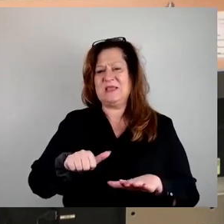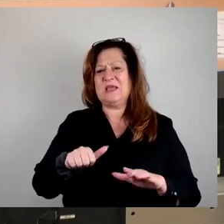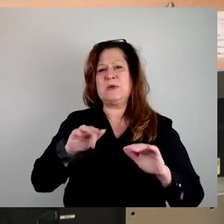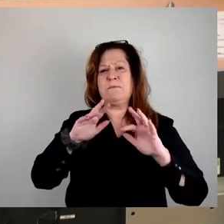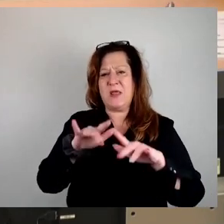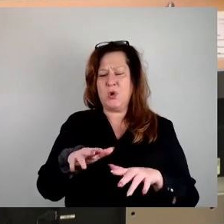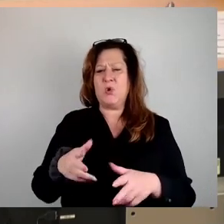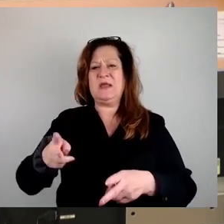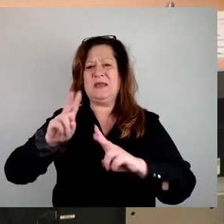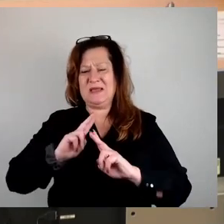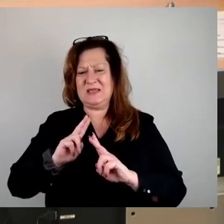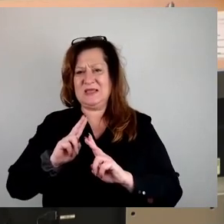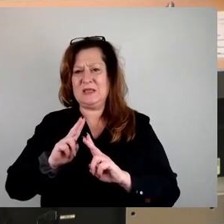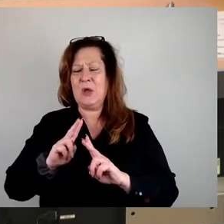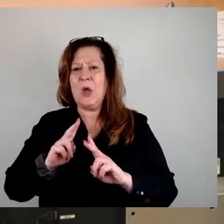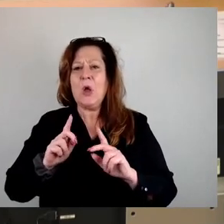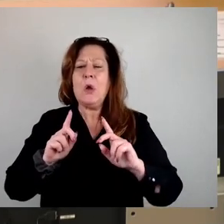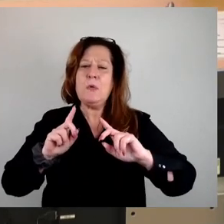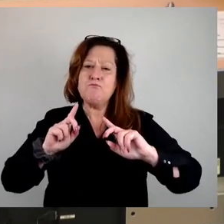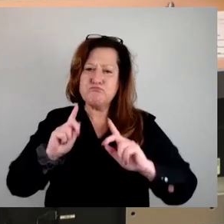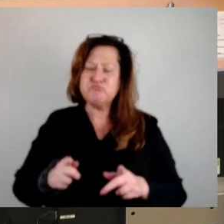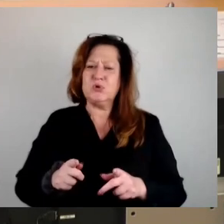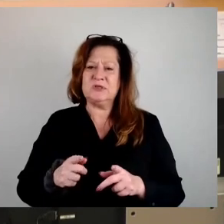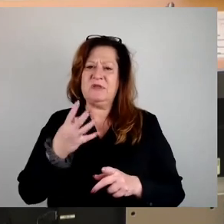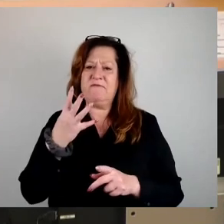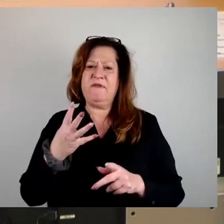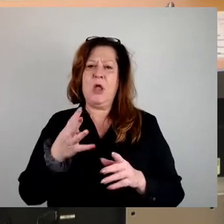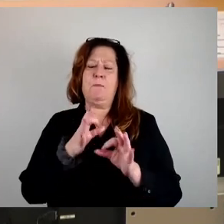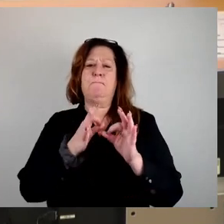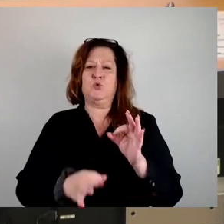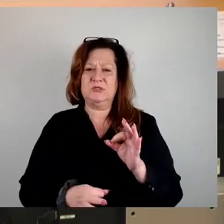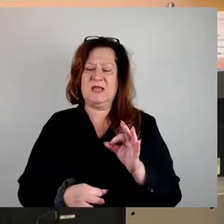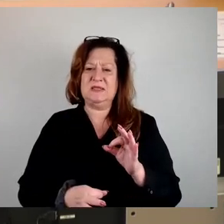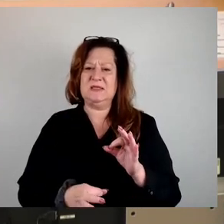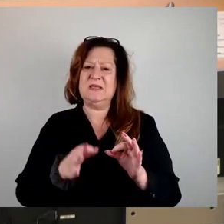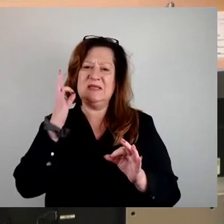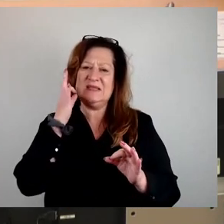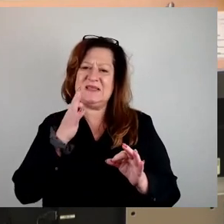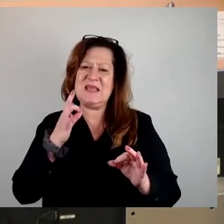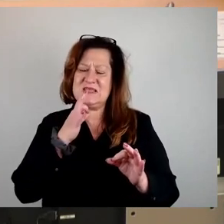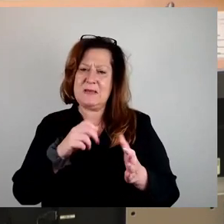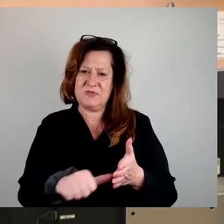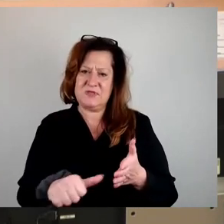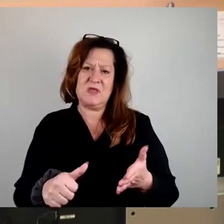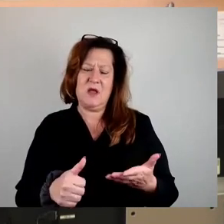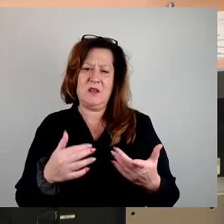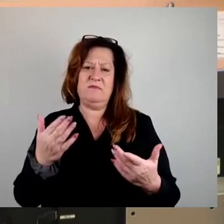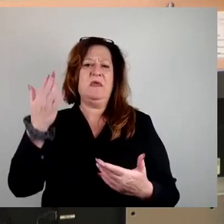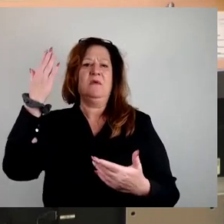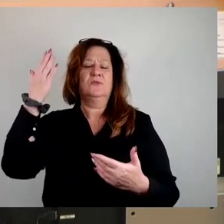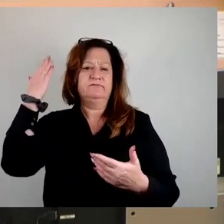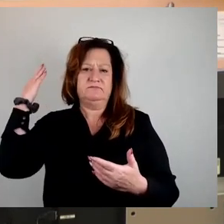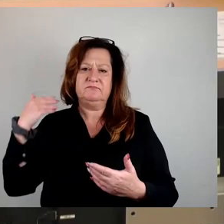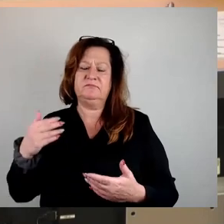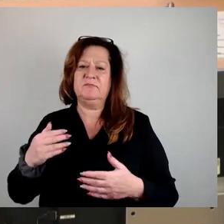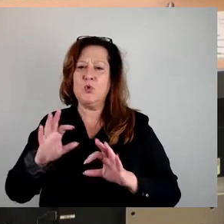Niedrigzinsphase verpasst und machen jetzt den schlechten Deal für 4 Prozent zu leihen. Das heißt, die Mieter